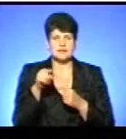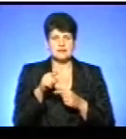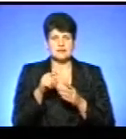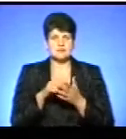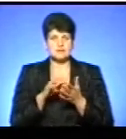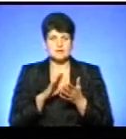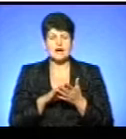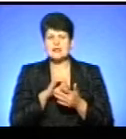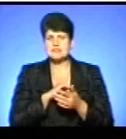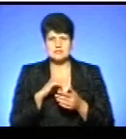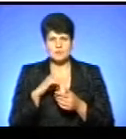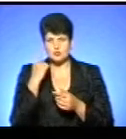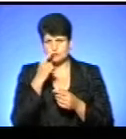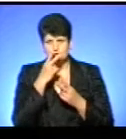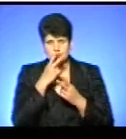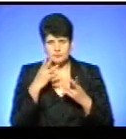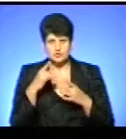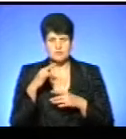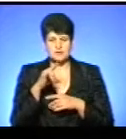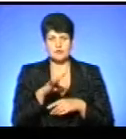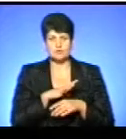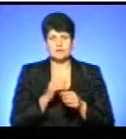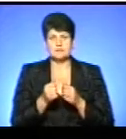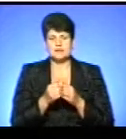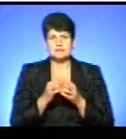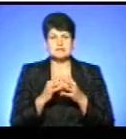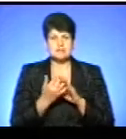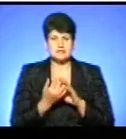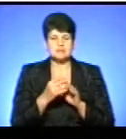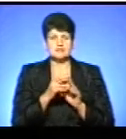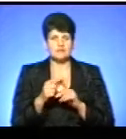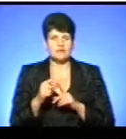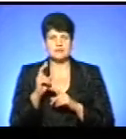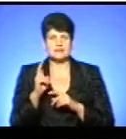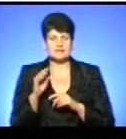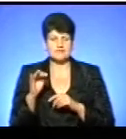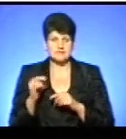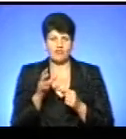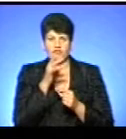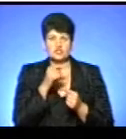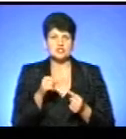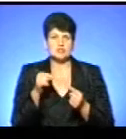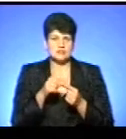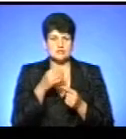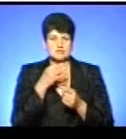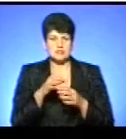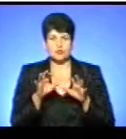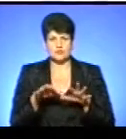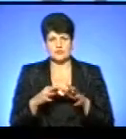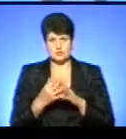А сам він особисто не бачив, щоб літаки були над селом. За словами Кіслевського, вчасно попередили про кроплення й голову Сівцької ради.